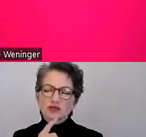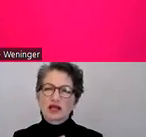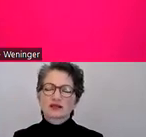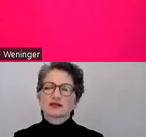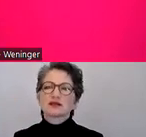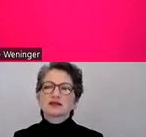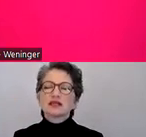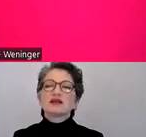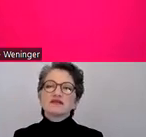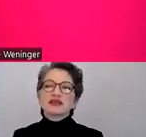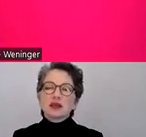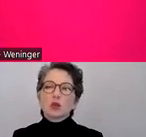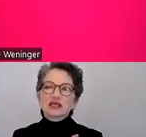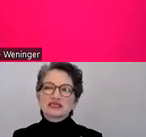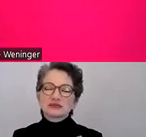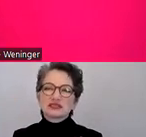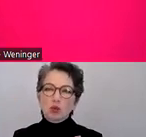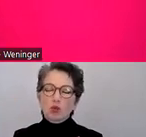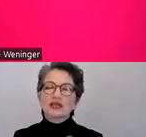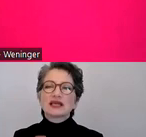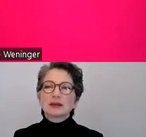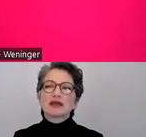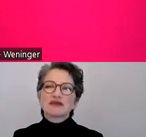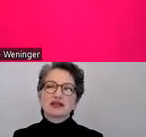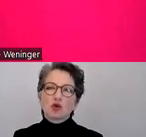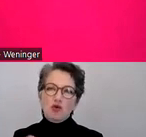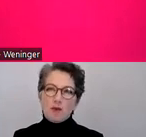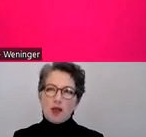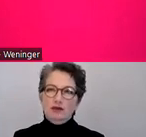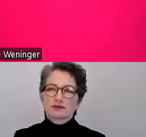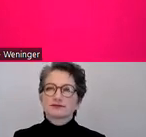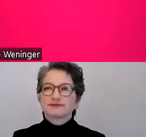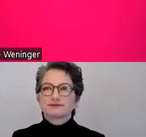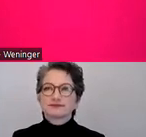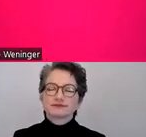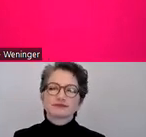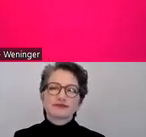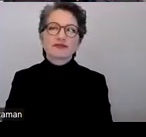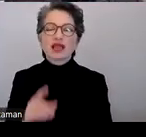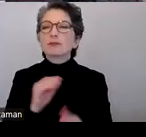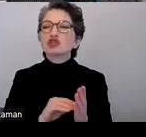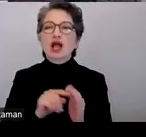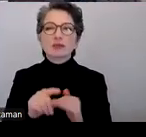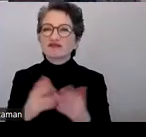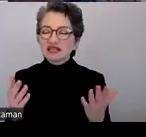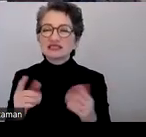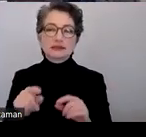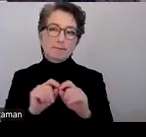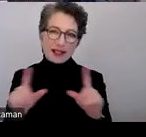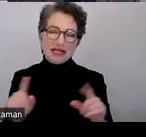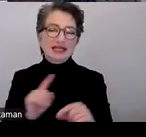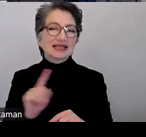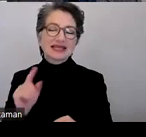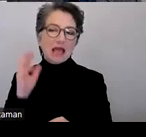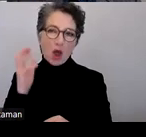eine Videodeskription in Audioformat. Also was beschrieben wird, ist nämlich das Bild, nicht das Audio. Und man beschreibt